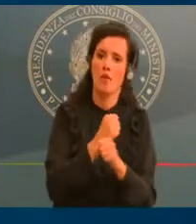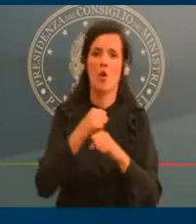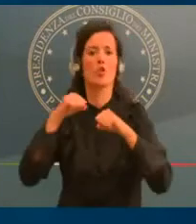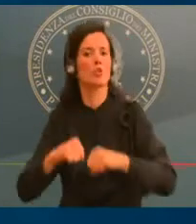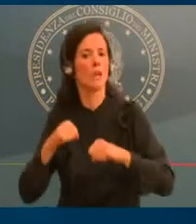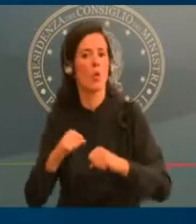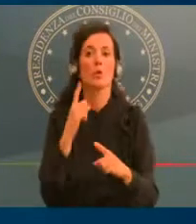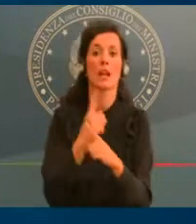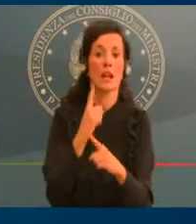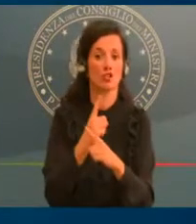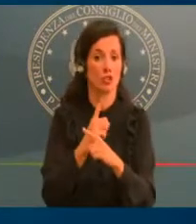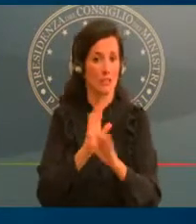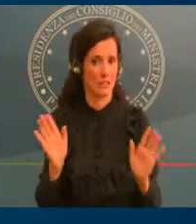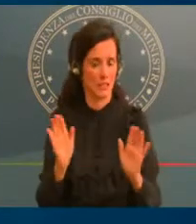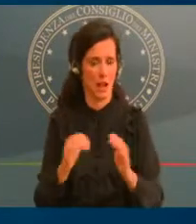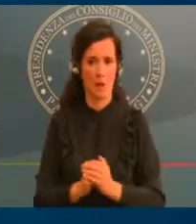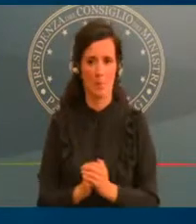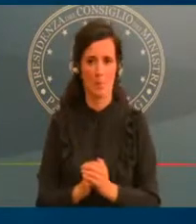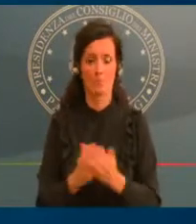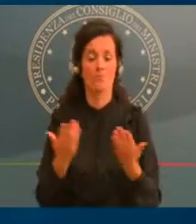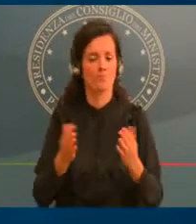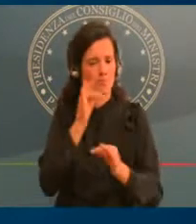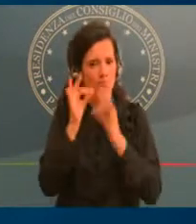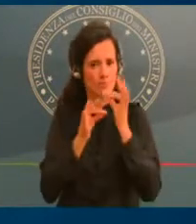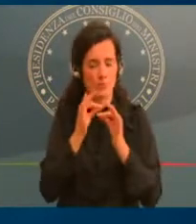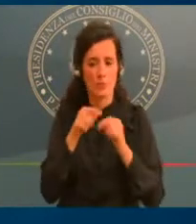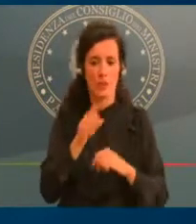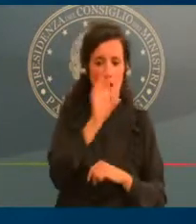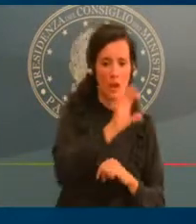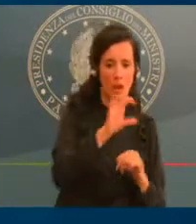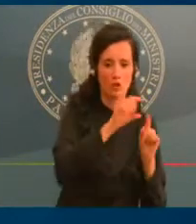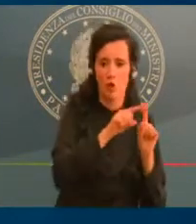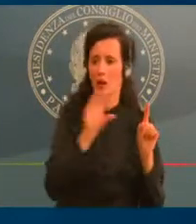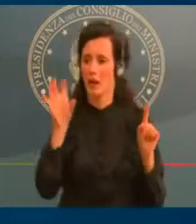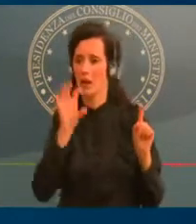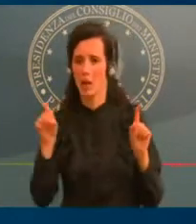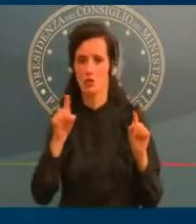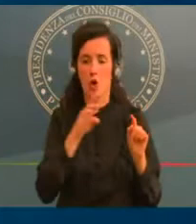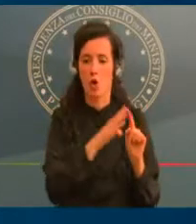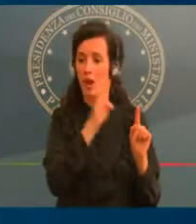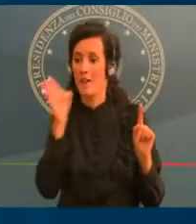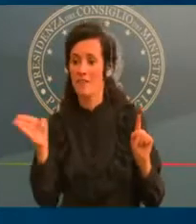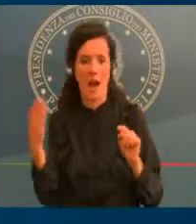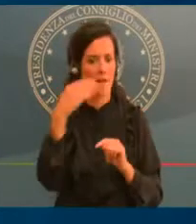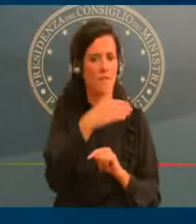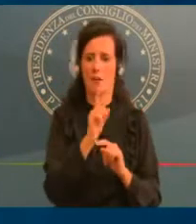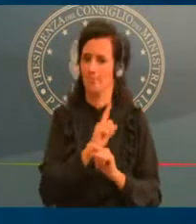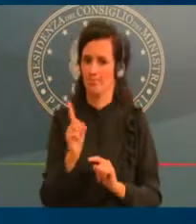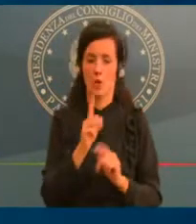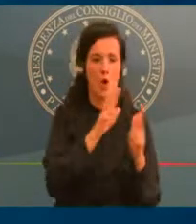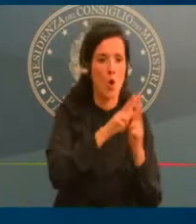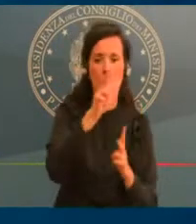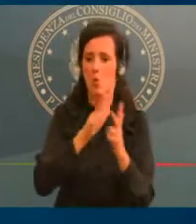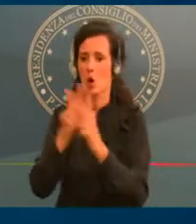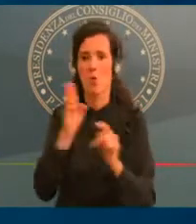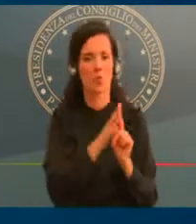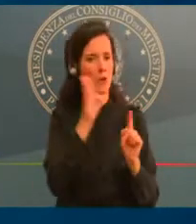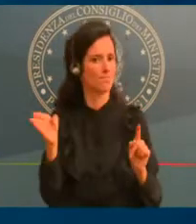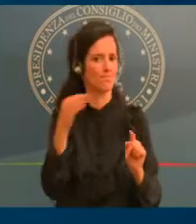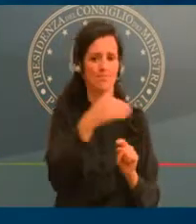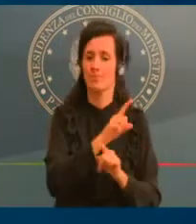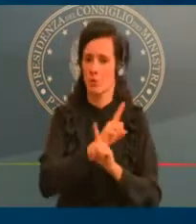'altro. Anche qui chiudono bar e ristoranti, ma l'asporto è consentito sino alle 22, non ci sono